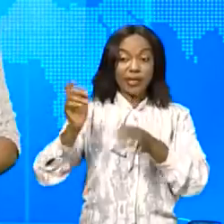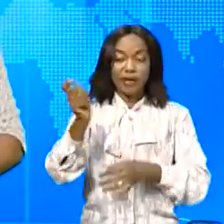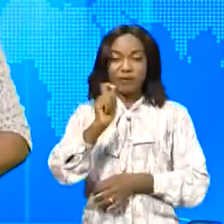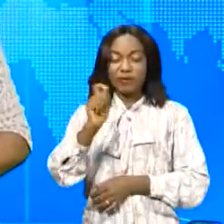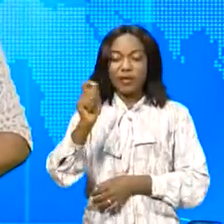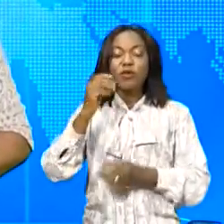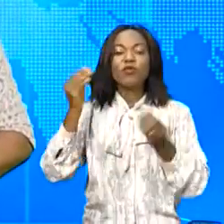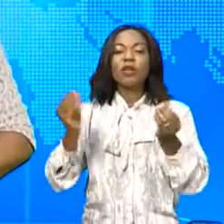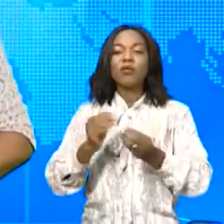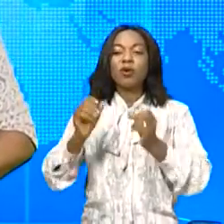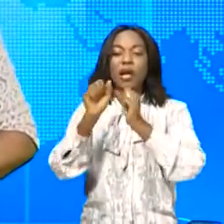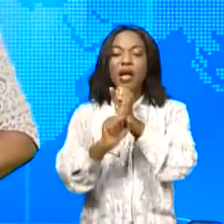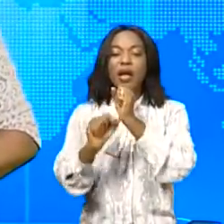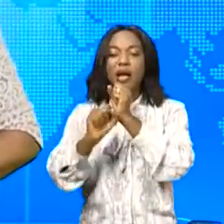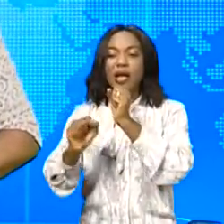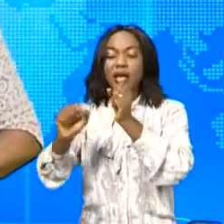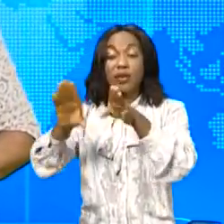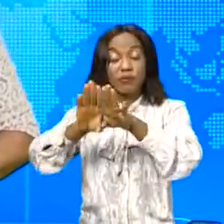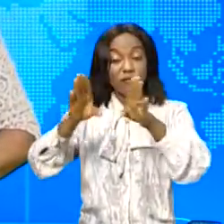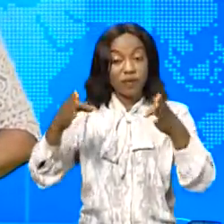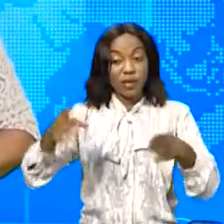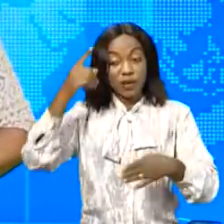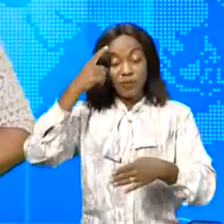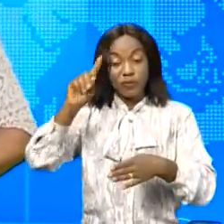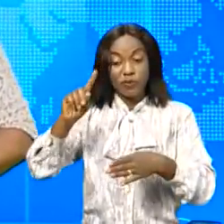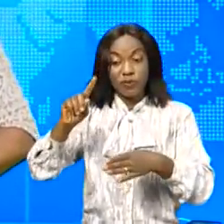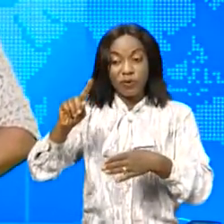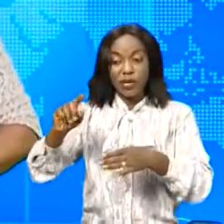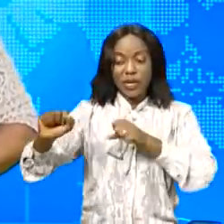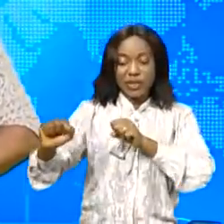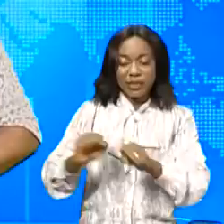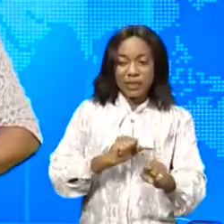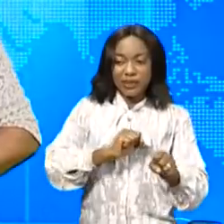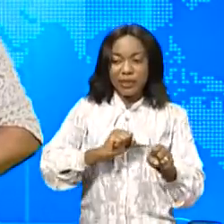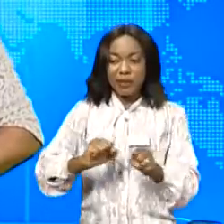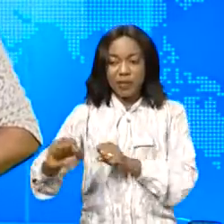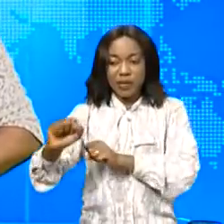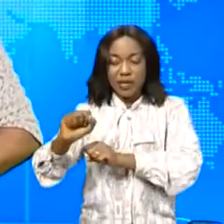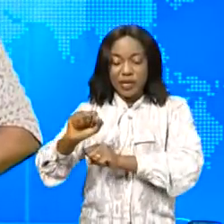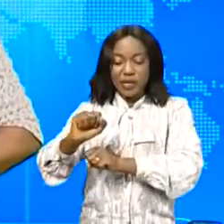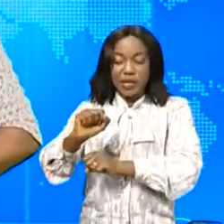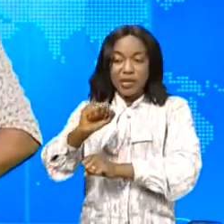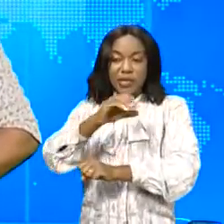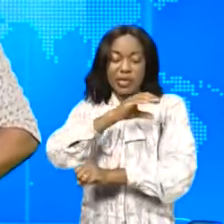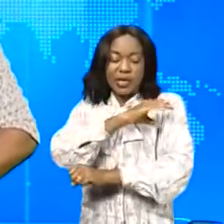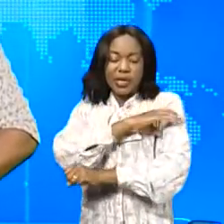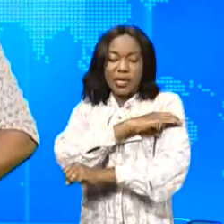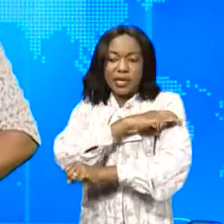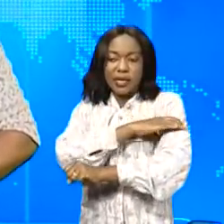'une campagne est lancée pour le dépistage des maladies cardiovasculaires. Reportage.